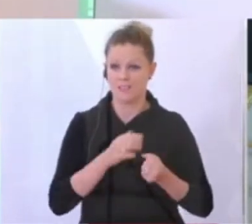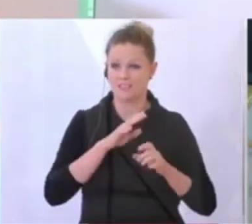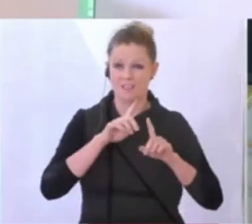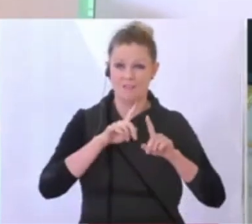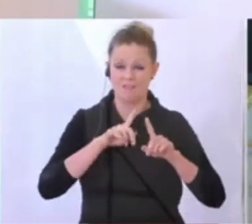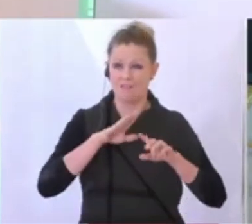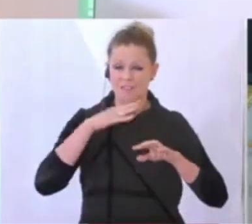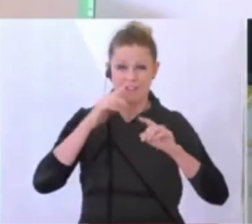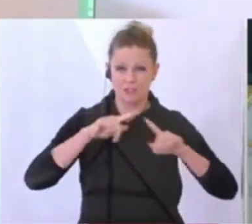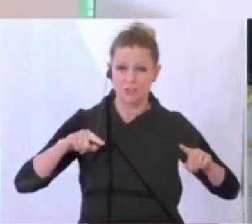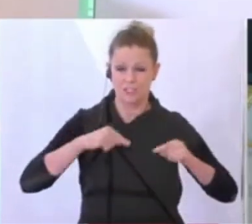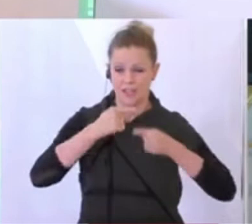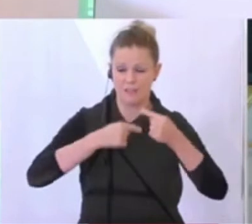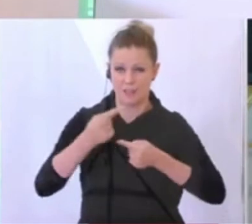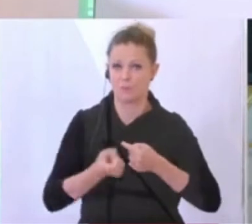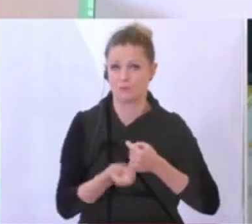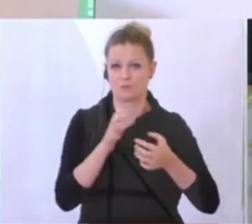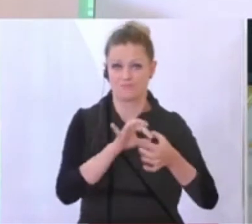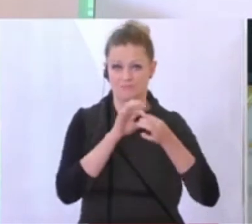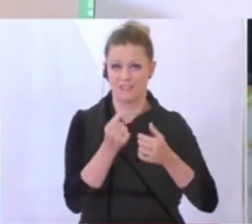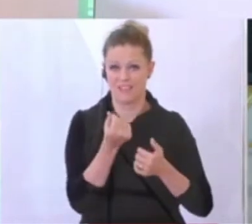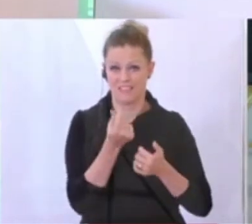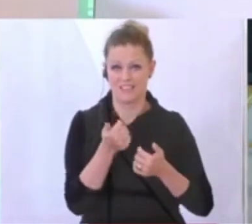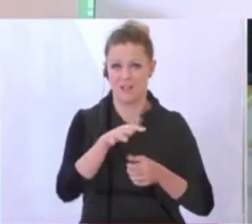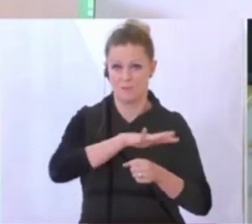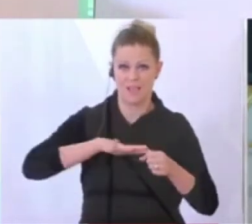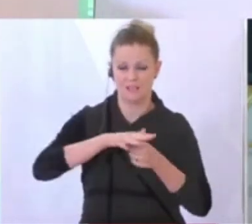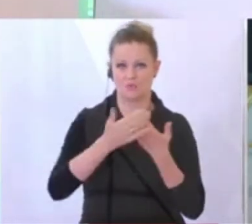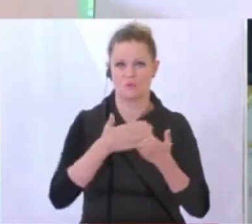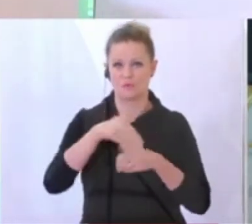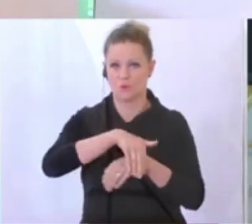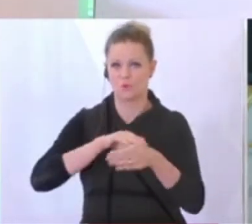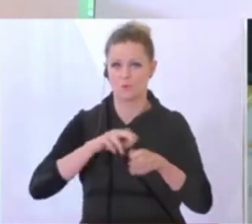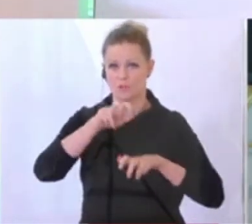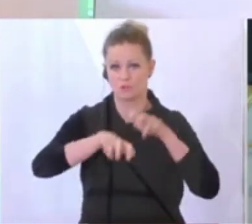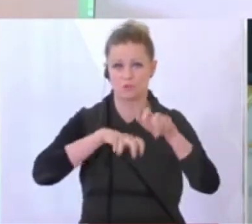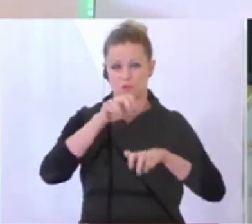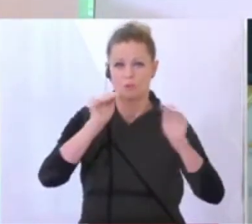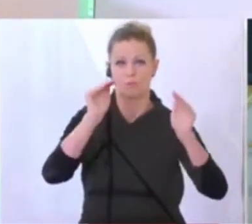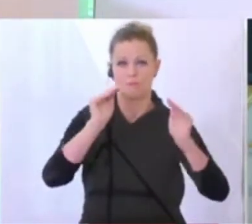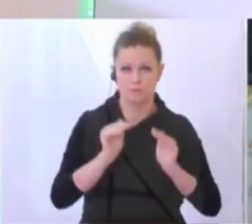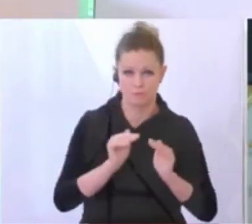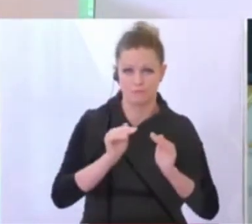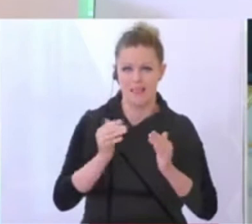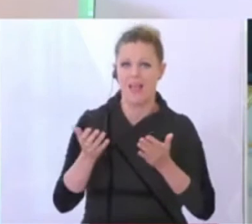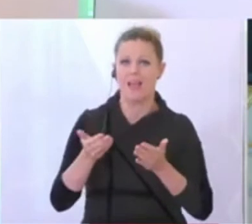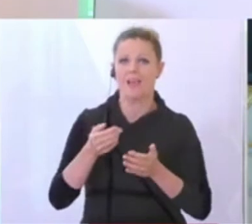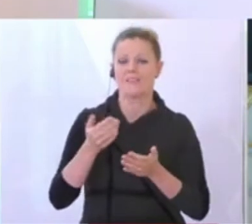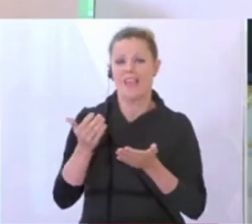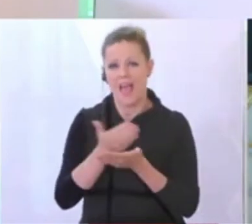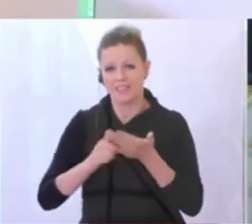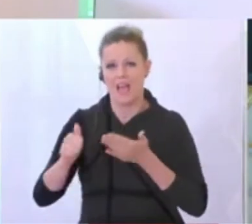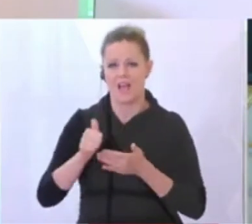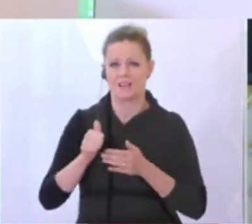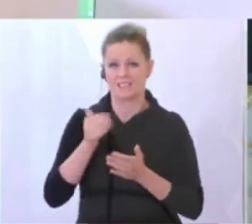also auch im finanziellen Bereich, ich denke nur daran, dass die Kommunalsteuer sich stark reduziert hat, die Ertragsanteile,